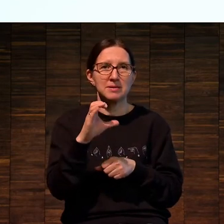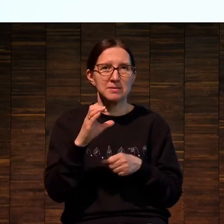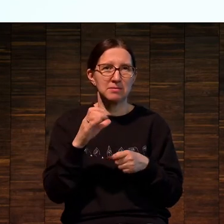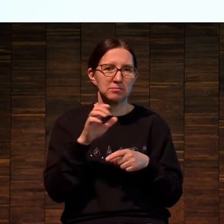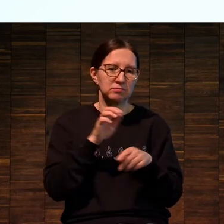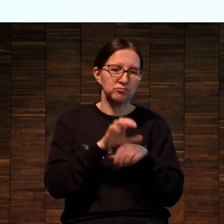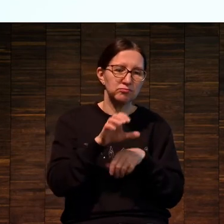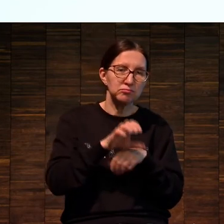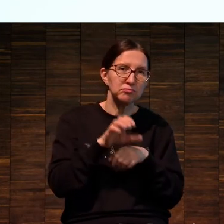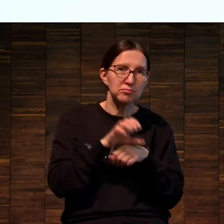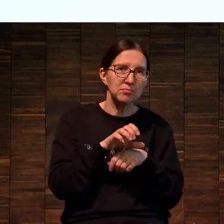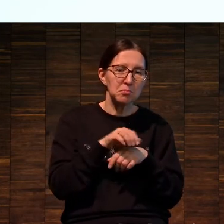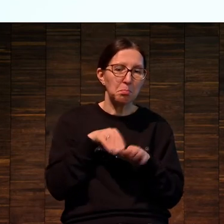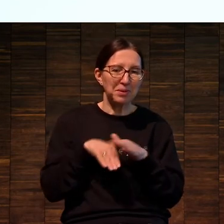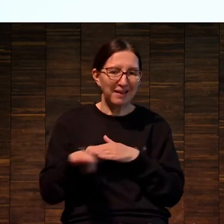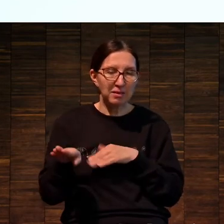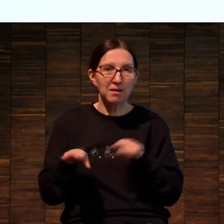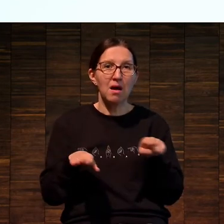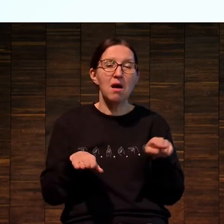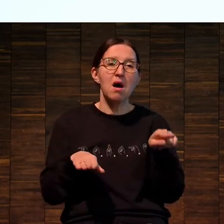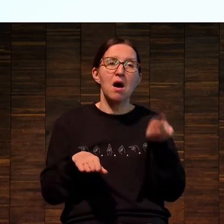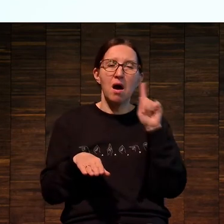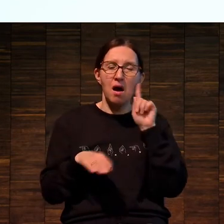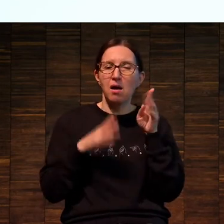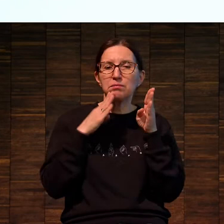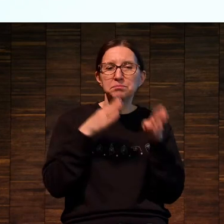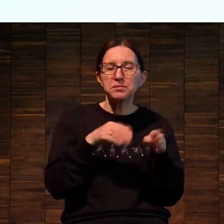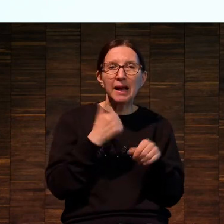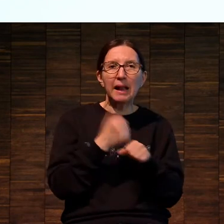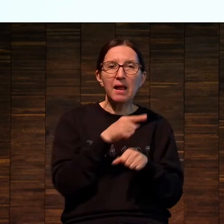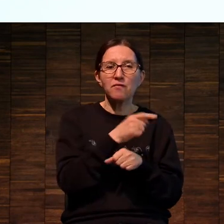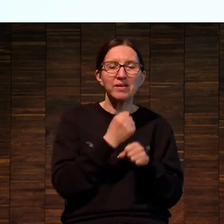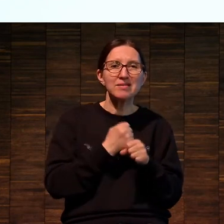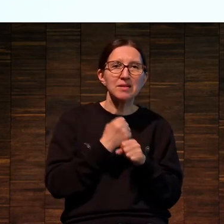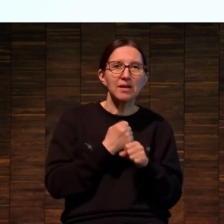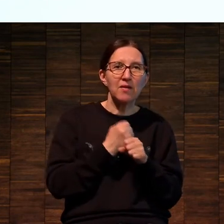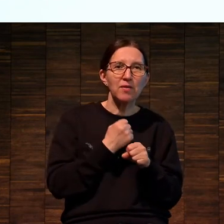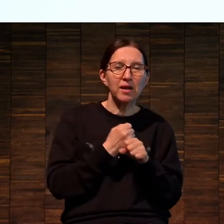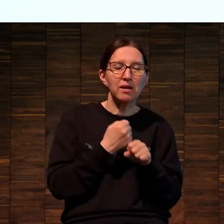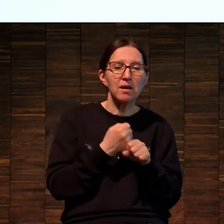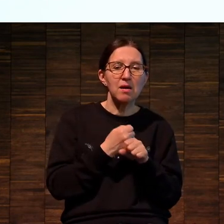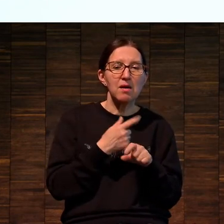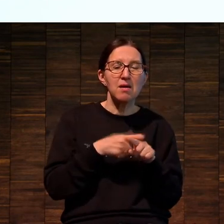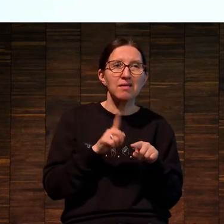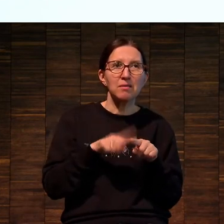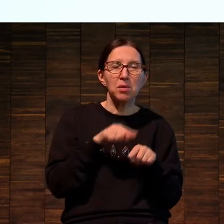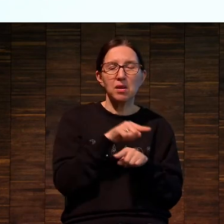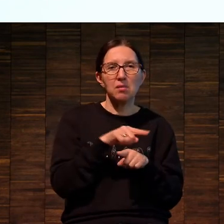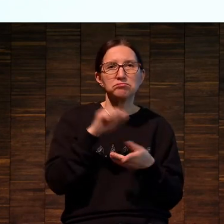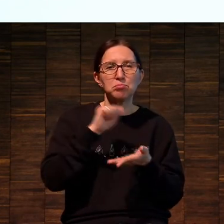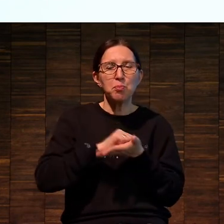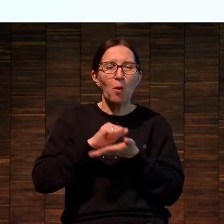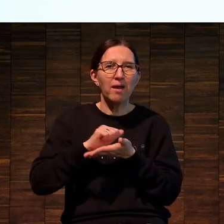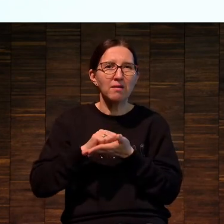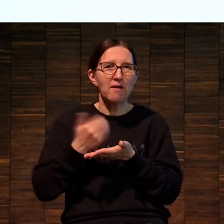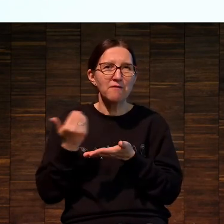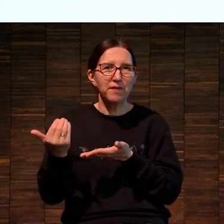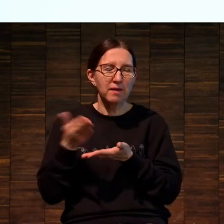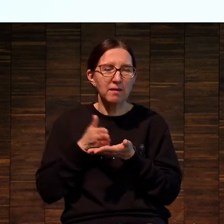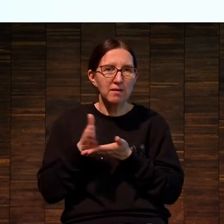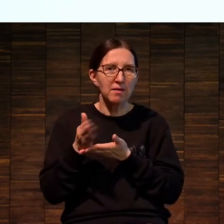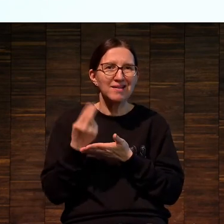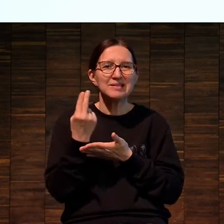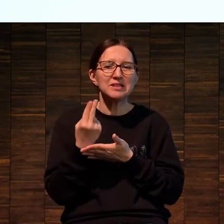который в тот момент был заточен под изготовление полиграфических фото... полиграфических